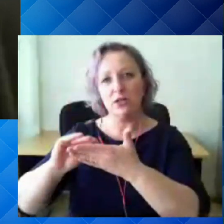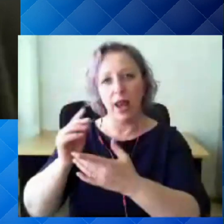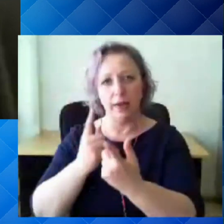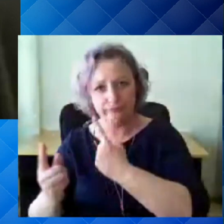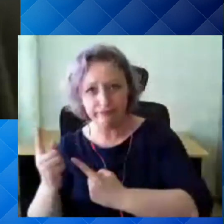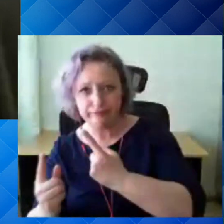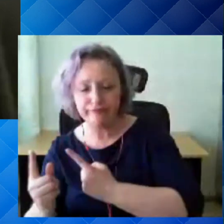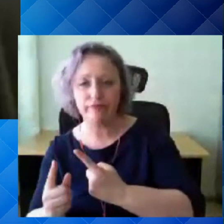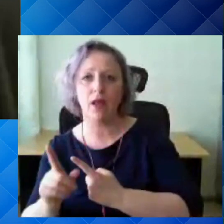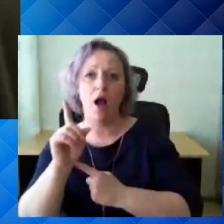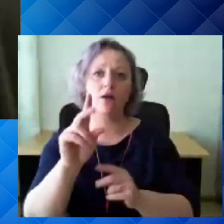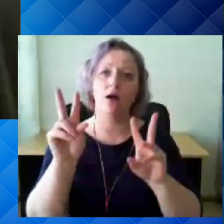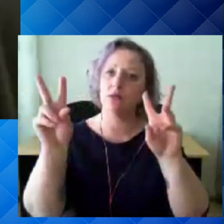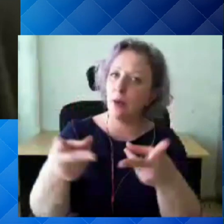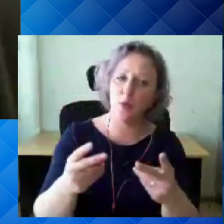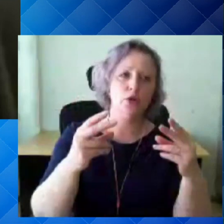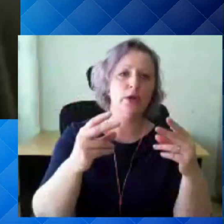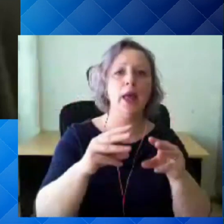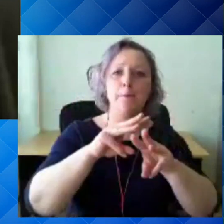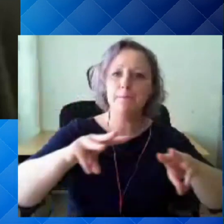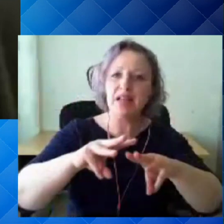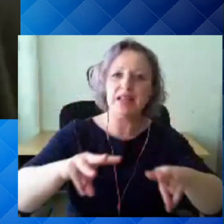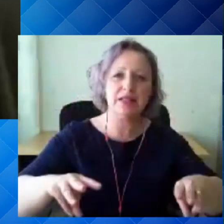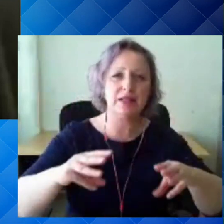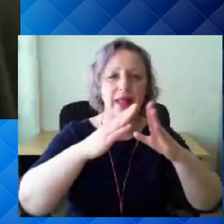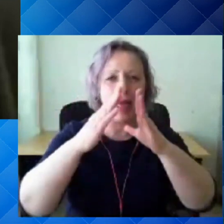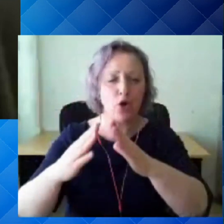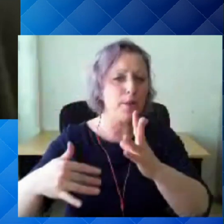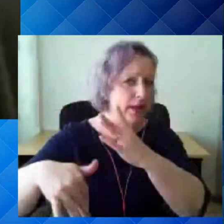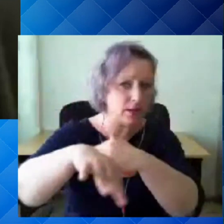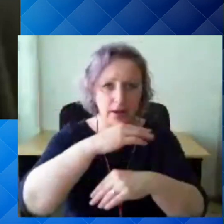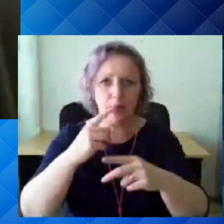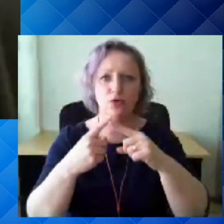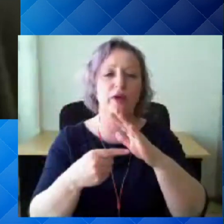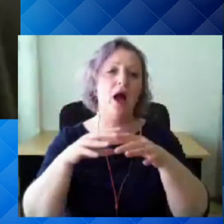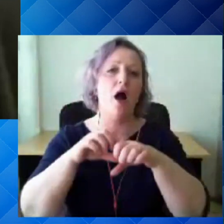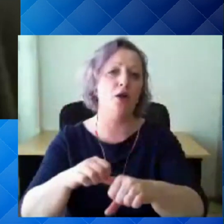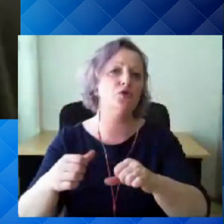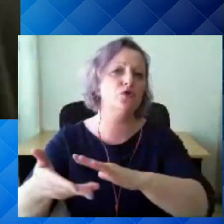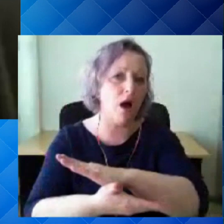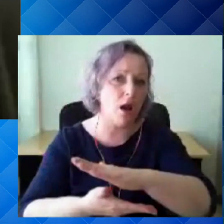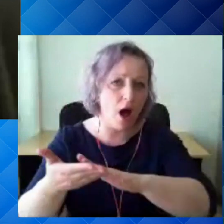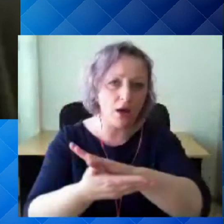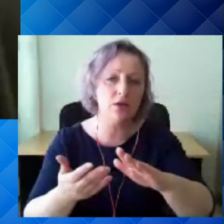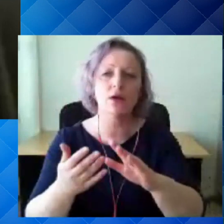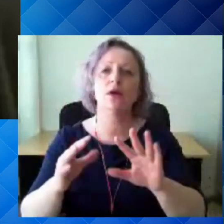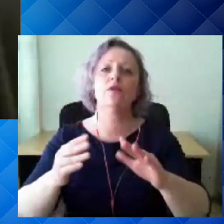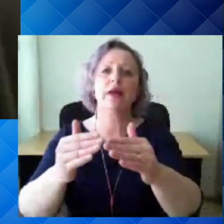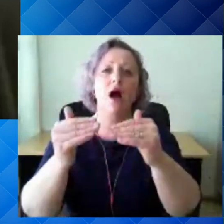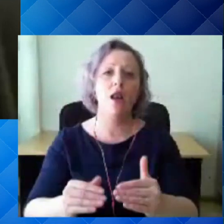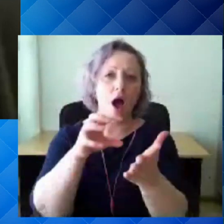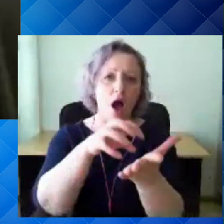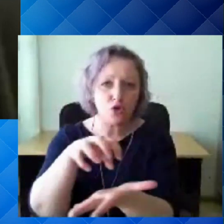samamoodi kõik ministeriumid ja ministeriumite haldusala või ministeriumite allasutused